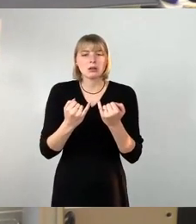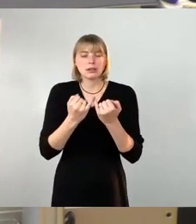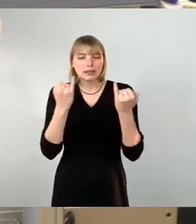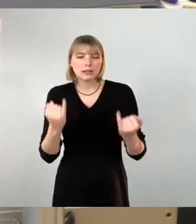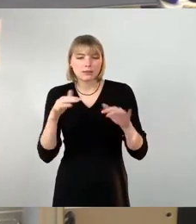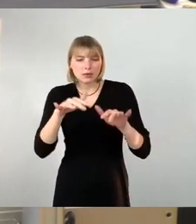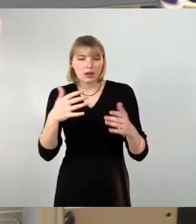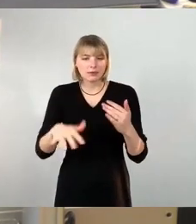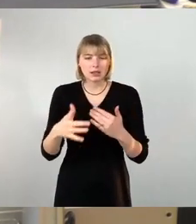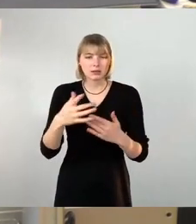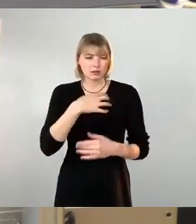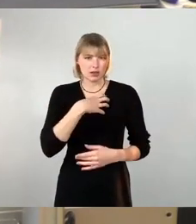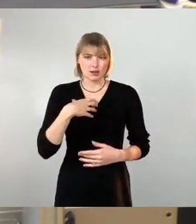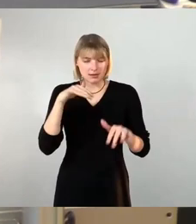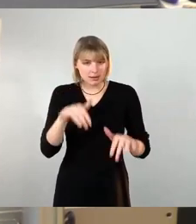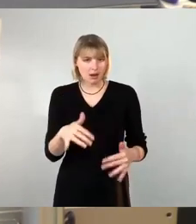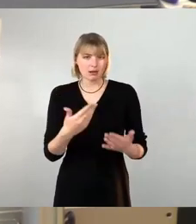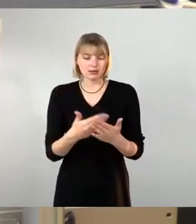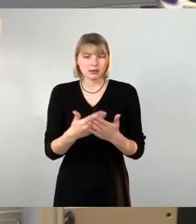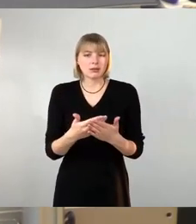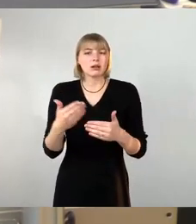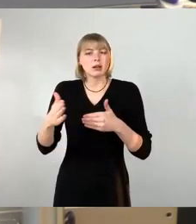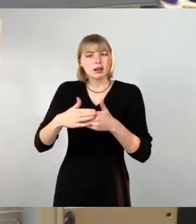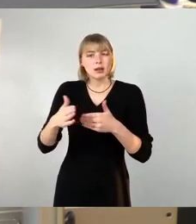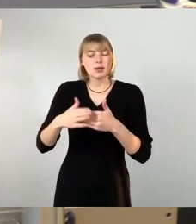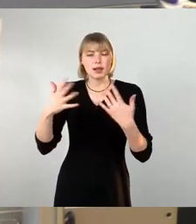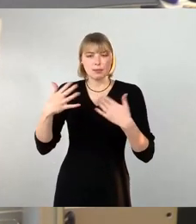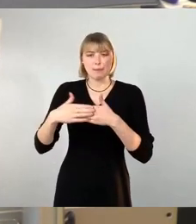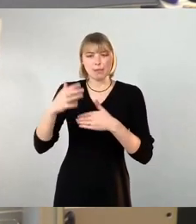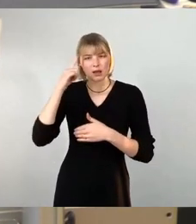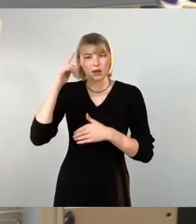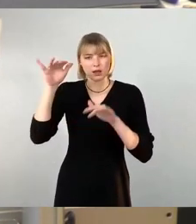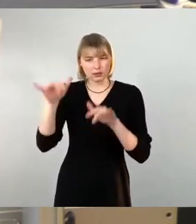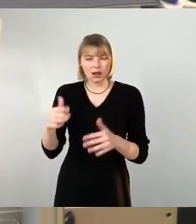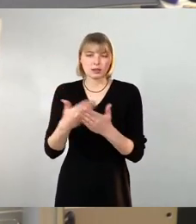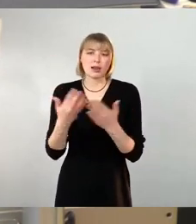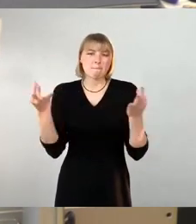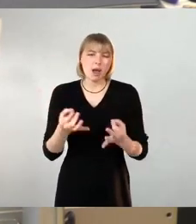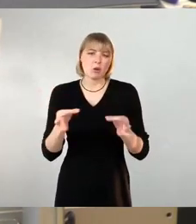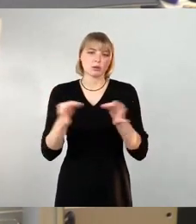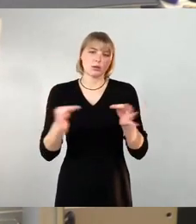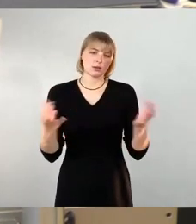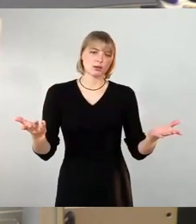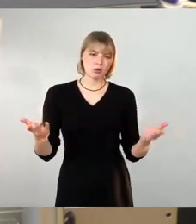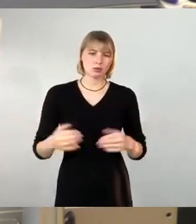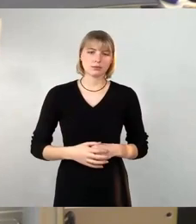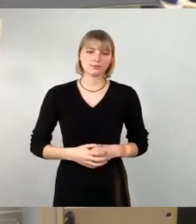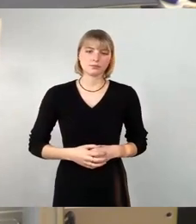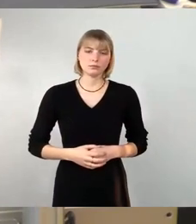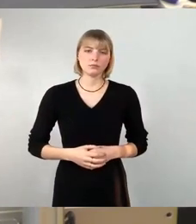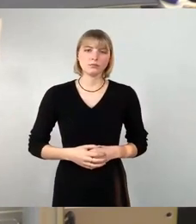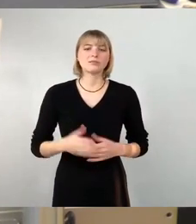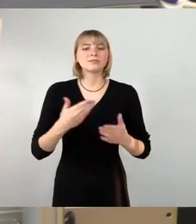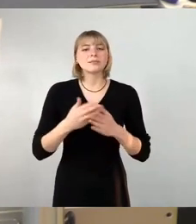Dafür ist der Beirat da und dafür braucht er eine Satzung. Und nun haben wir im Umweltausschuss und auch im AV